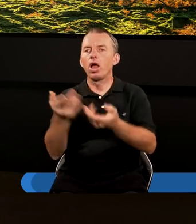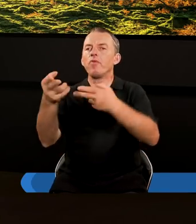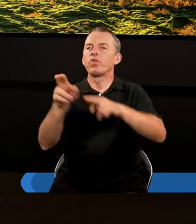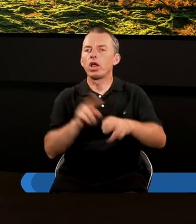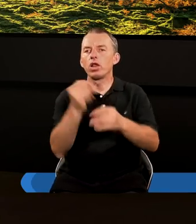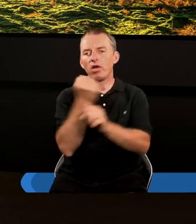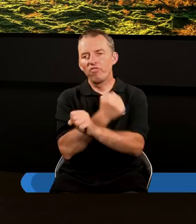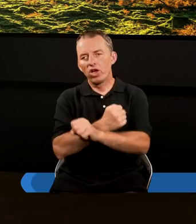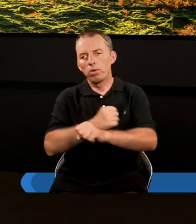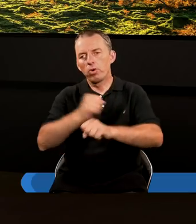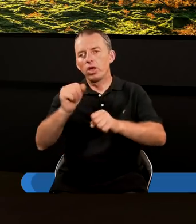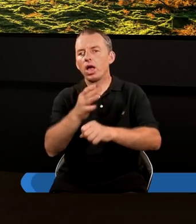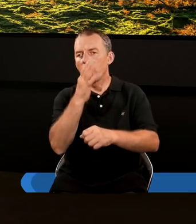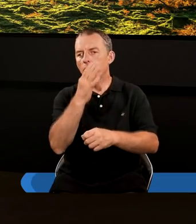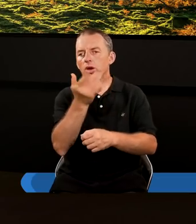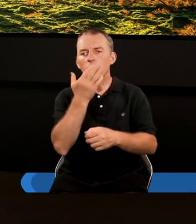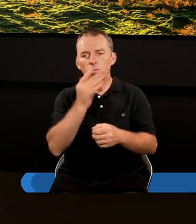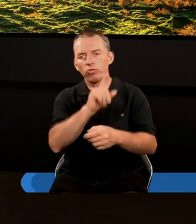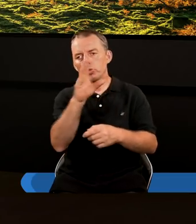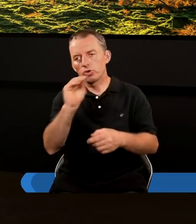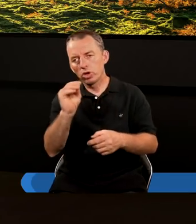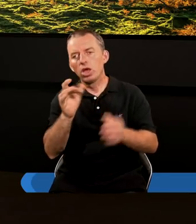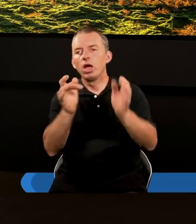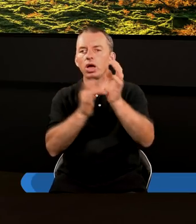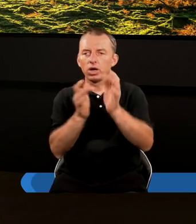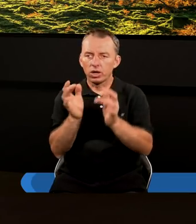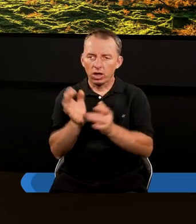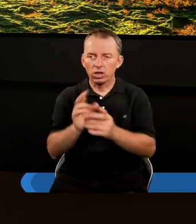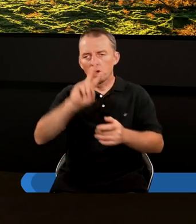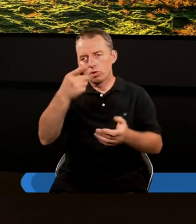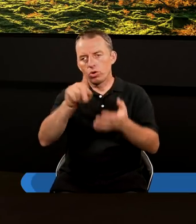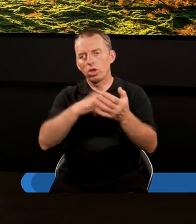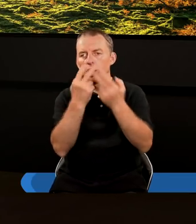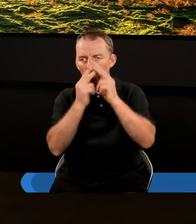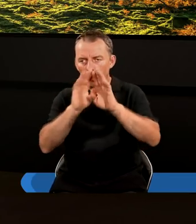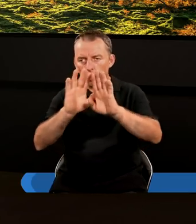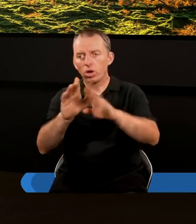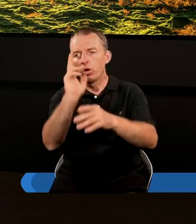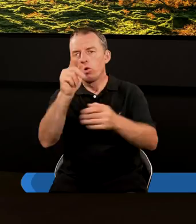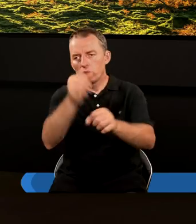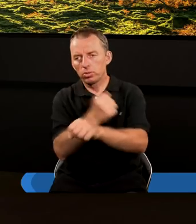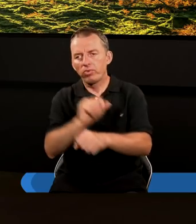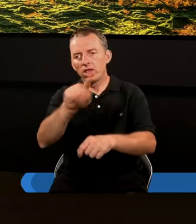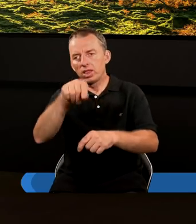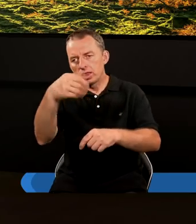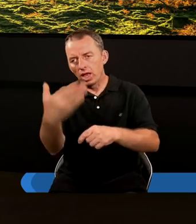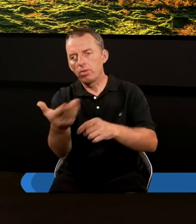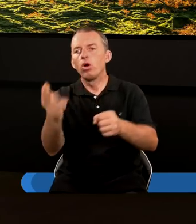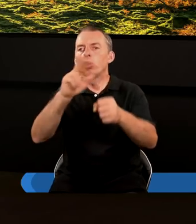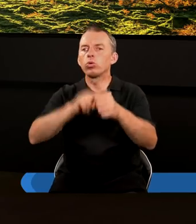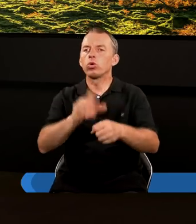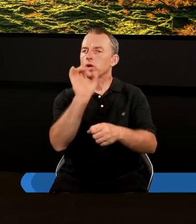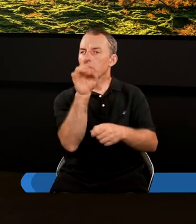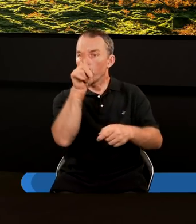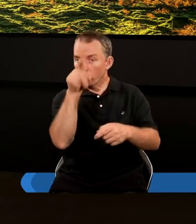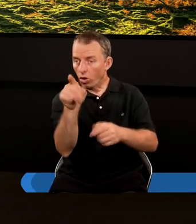by ich wybawić. Nawet list do hebrajczyków mówi, że Chrystus Pan drugi raz ukaże się ku zbawieniu tym, którzy